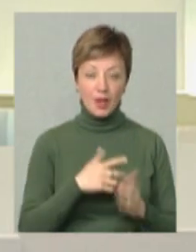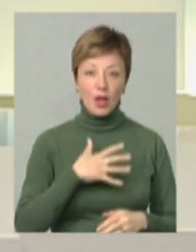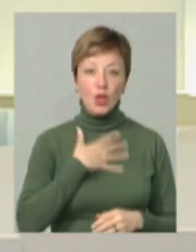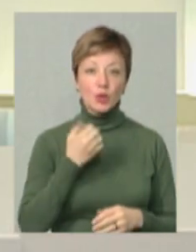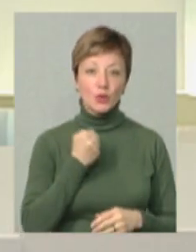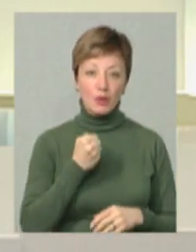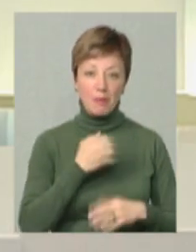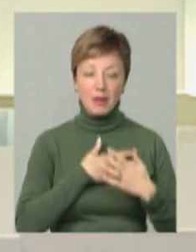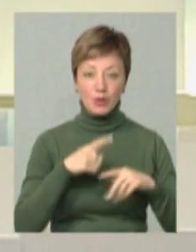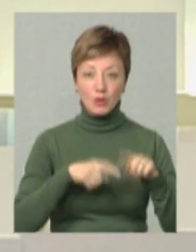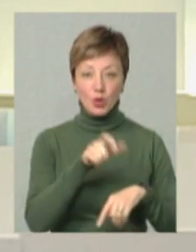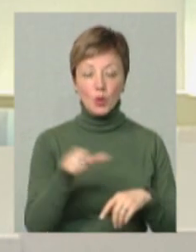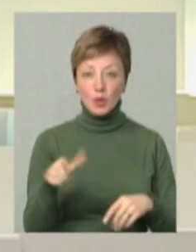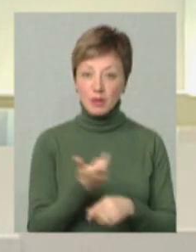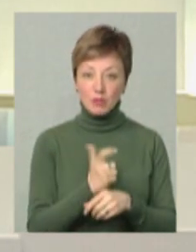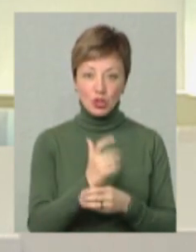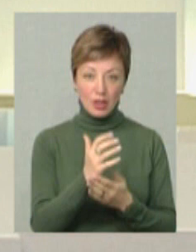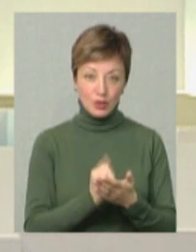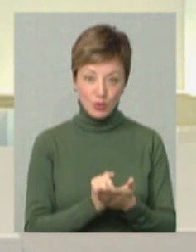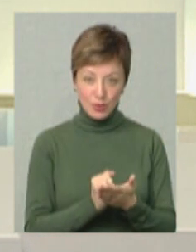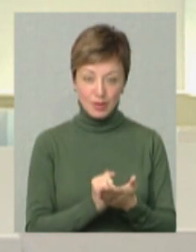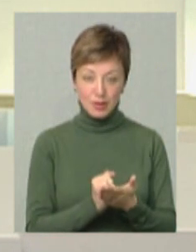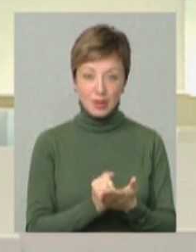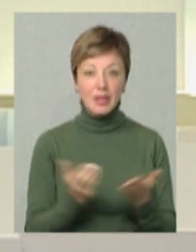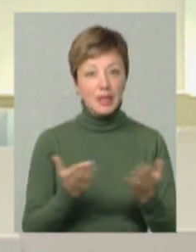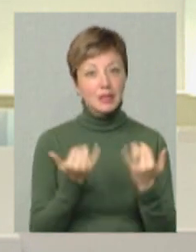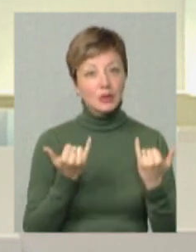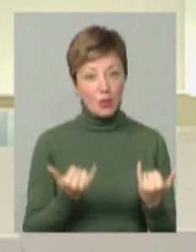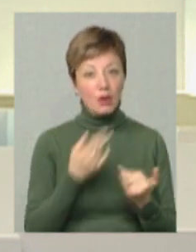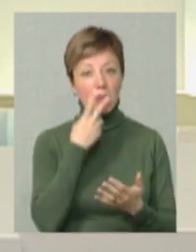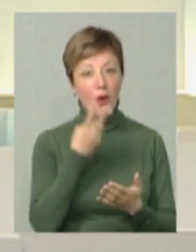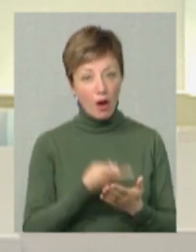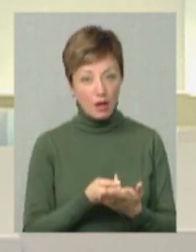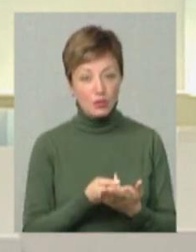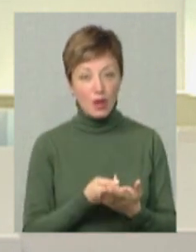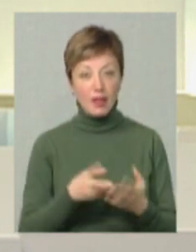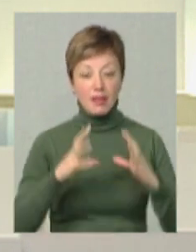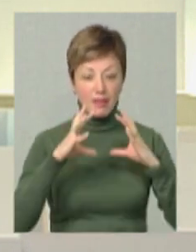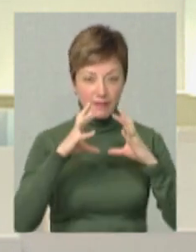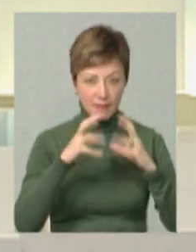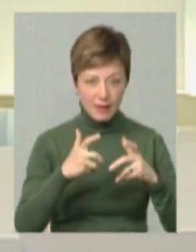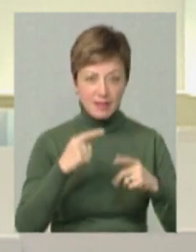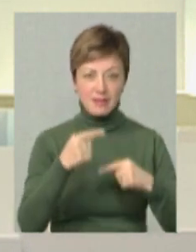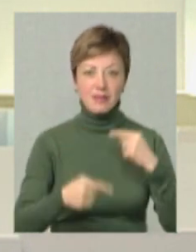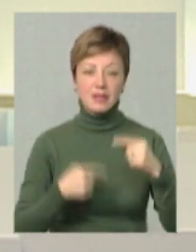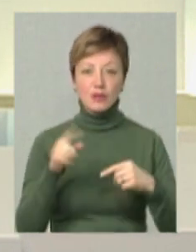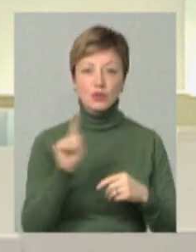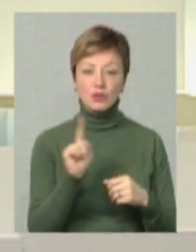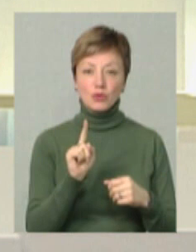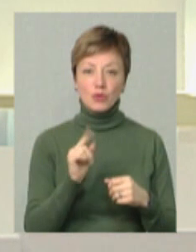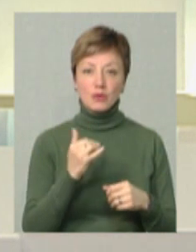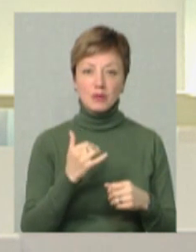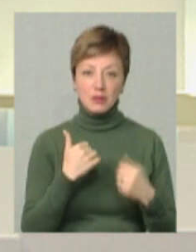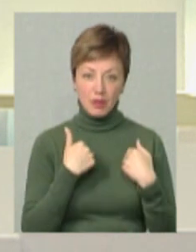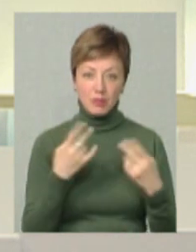патріотизм людей. Люди – це найбільший ресурс, який сьогодні показує на весь світ, що з